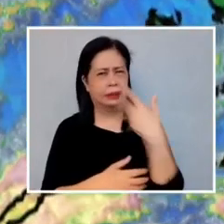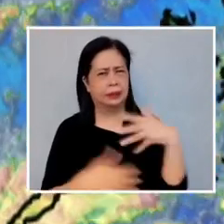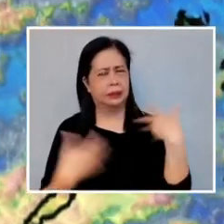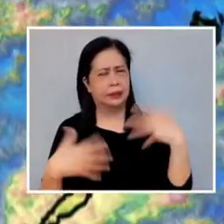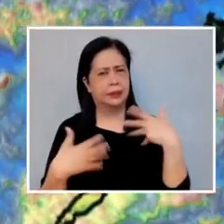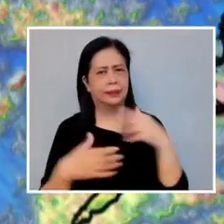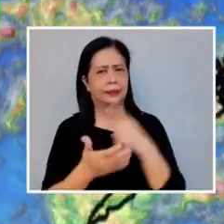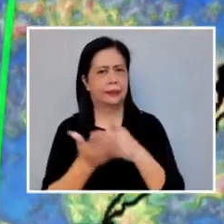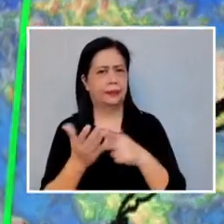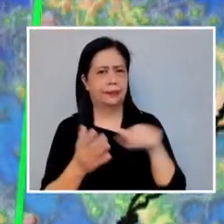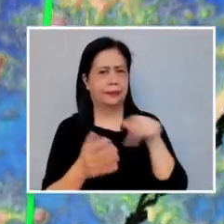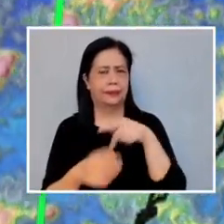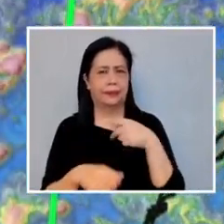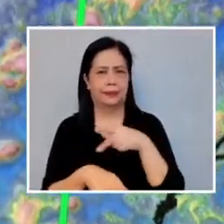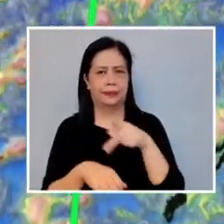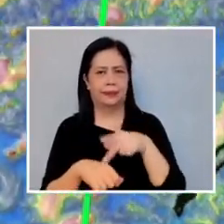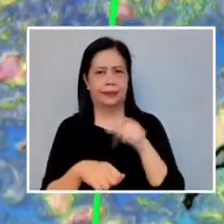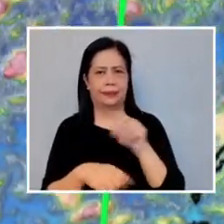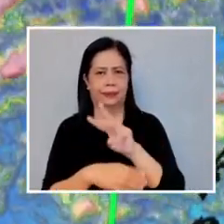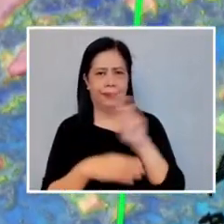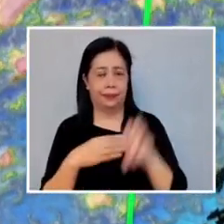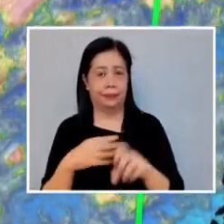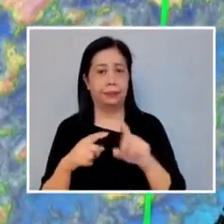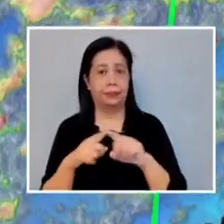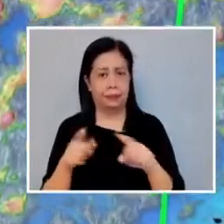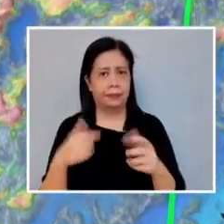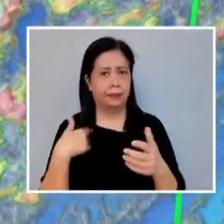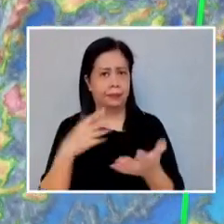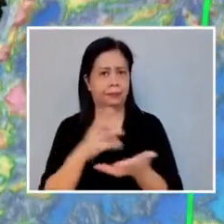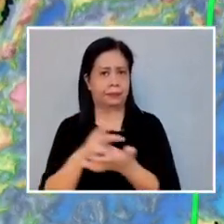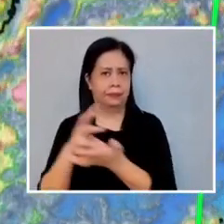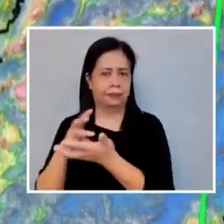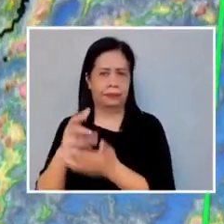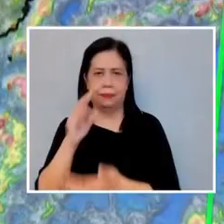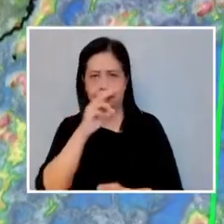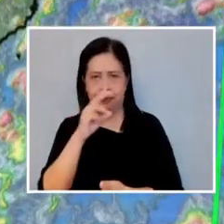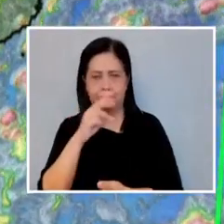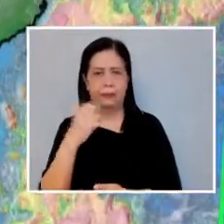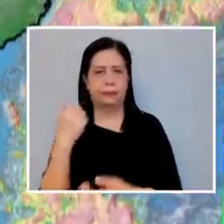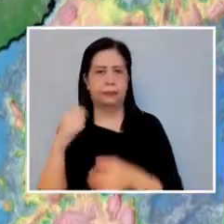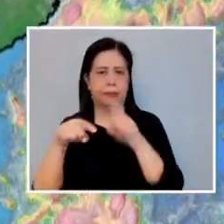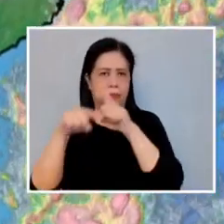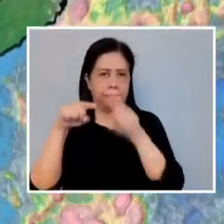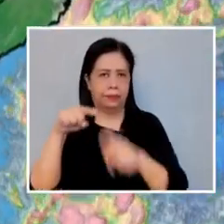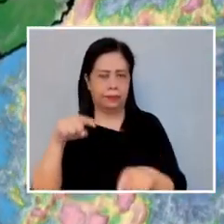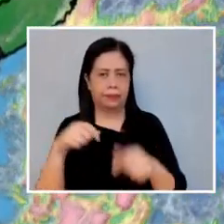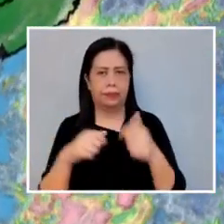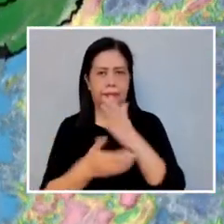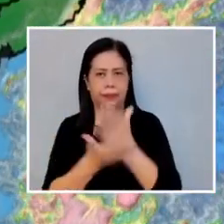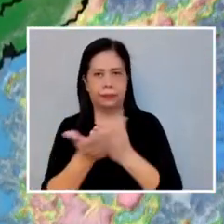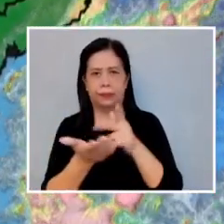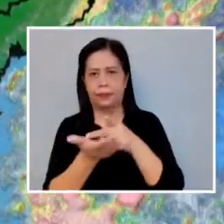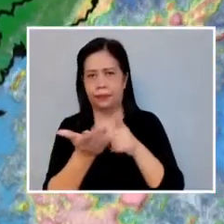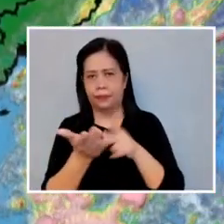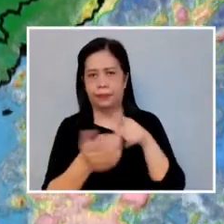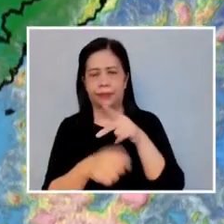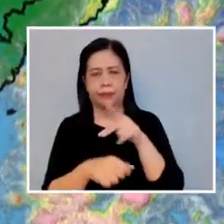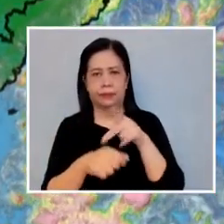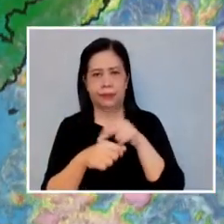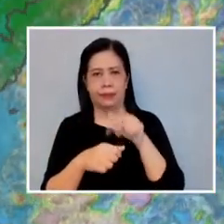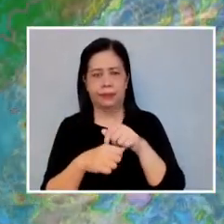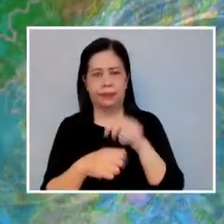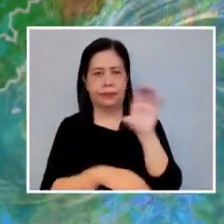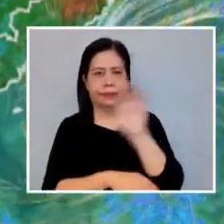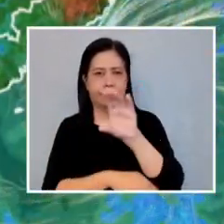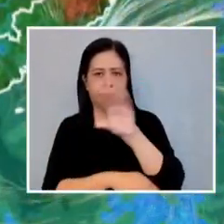bahagi ng bansa ngayong weekend. Pero meron pa rin po mga pagulan sa Visayas at may thunderstorms din sa ilang bahagi ng bansa sa hapon at